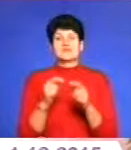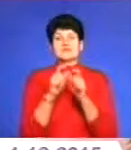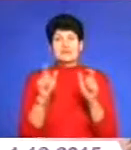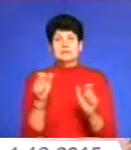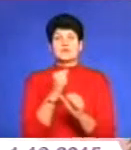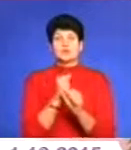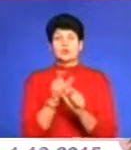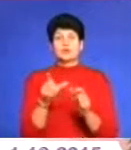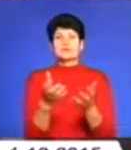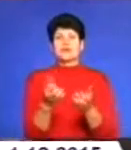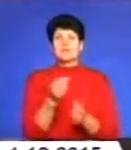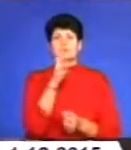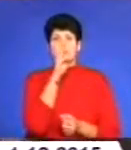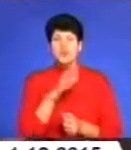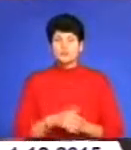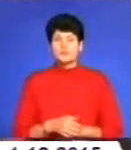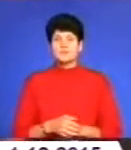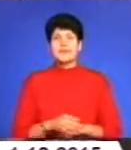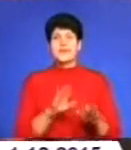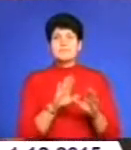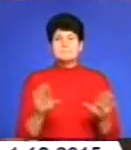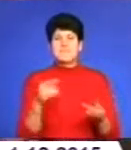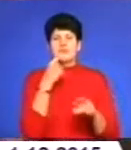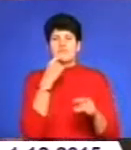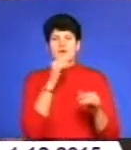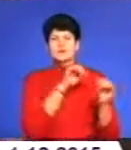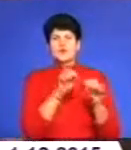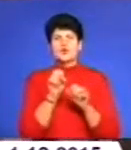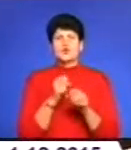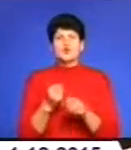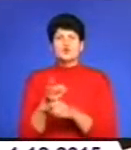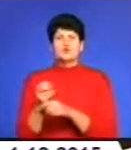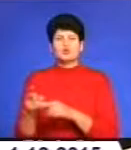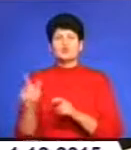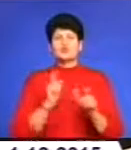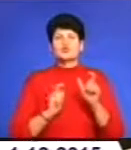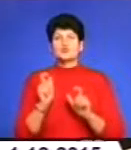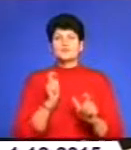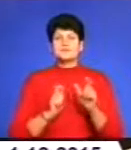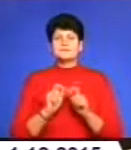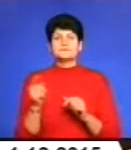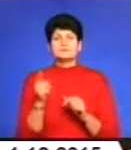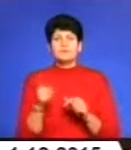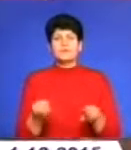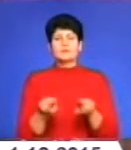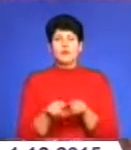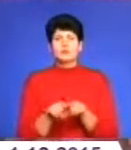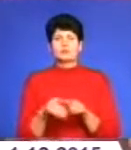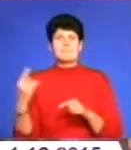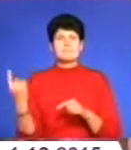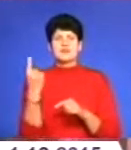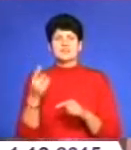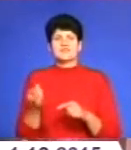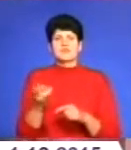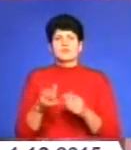отримують заробітну плату. Після кривавого розгону студентів у Києві громадська організація «Автомайдан» у Тернополі однією з перших вийшла на